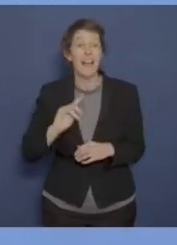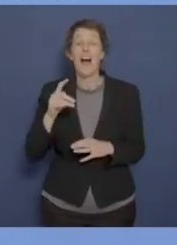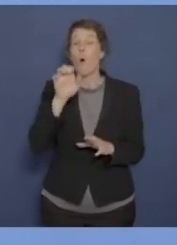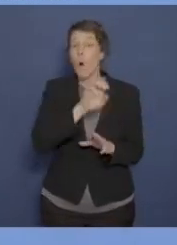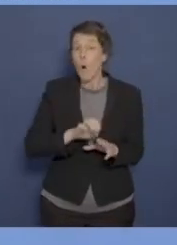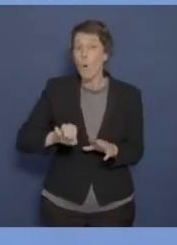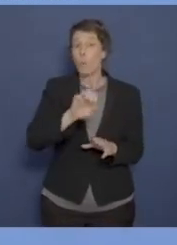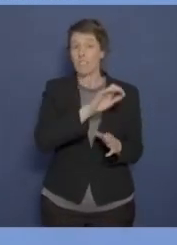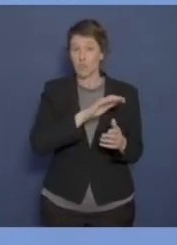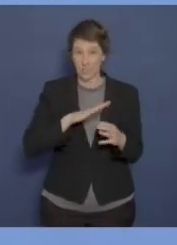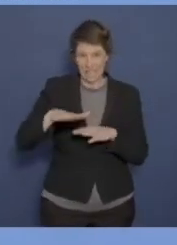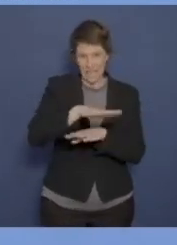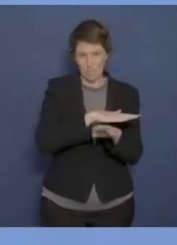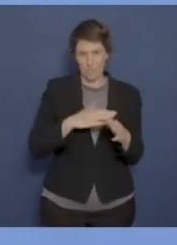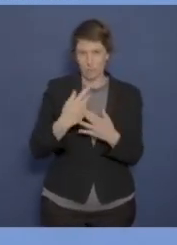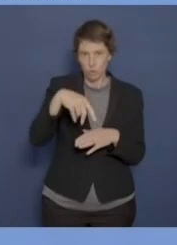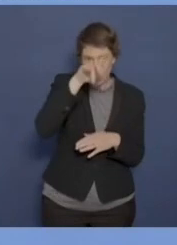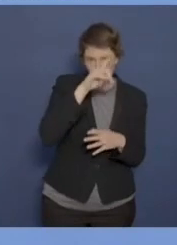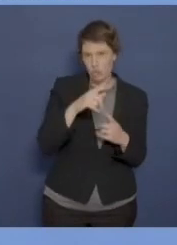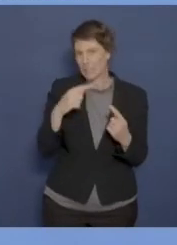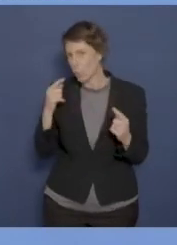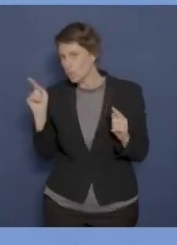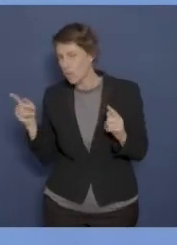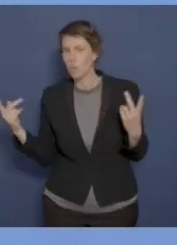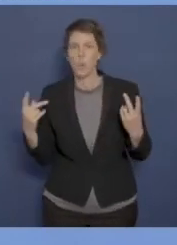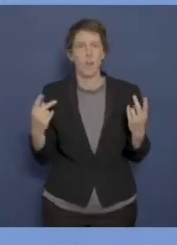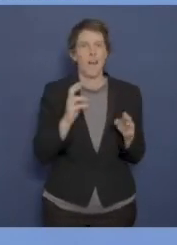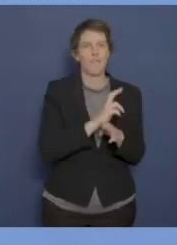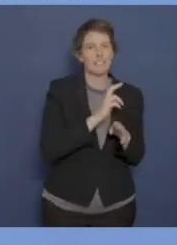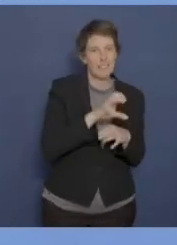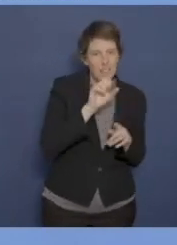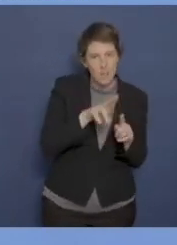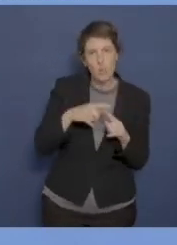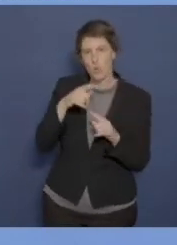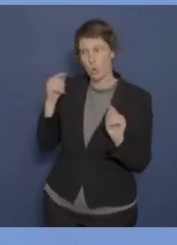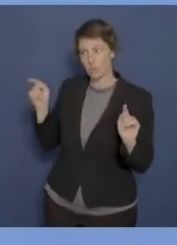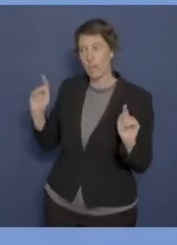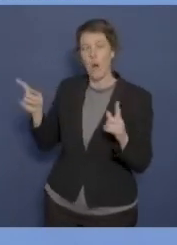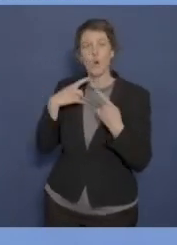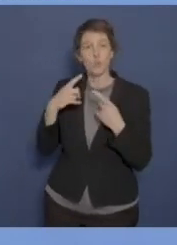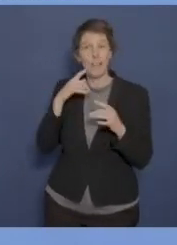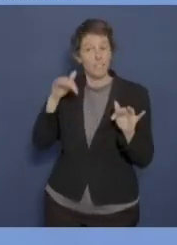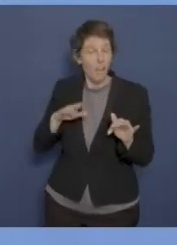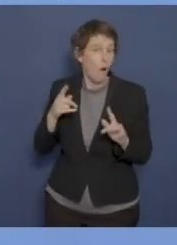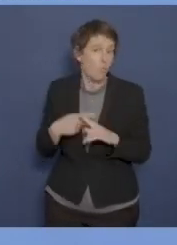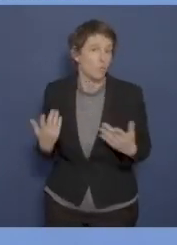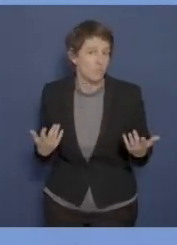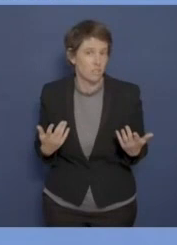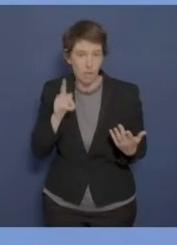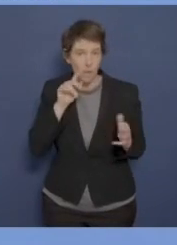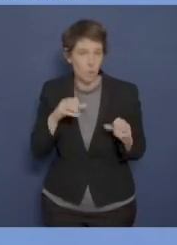Ebene zwischen Deutschland und Russland oder Vertretern der EU und Russland solche Gespräche gibt. Und ansonsten